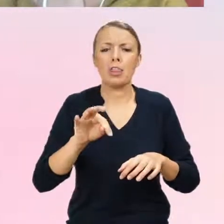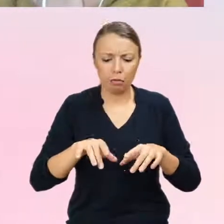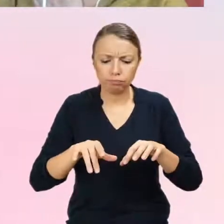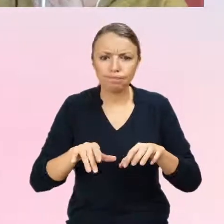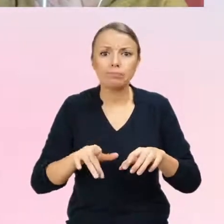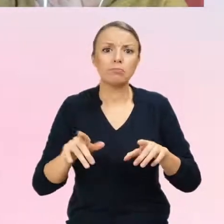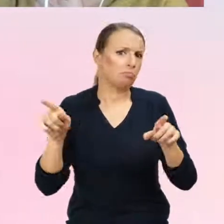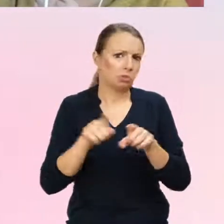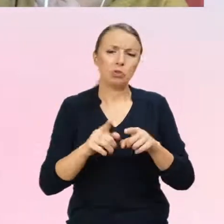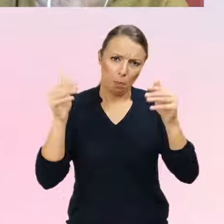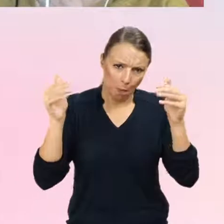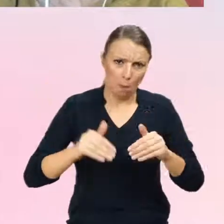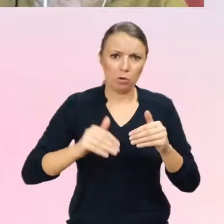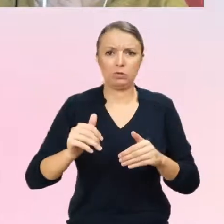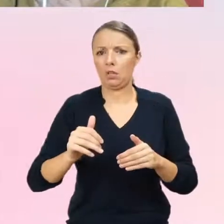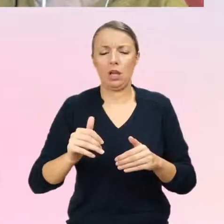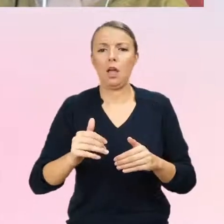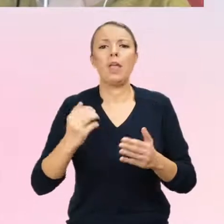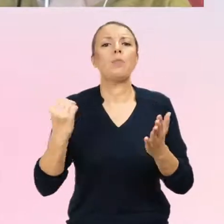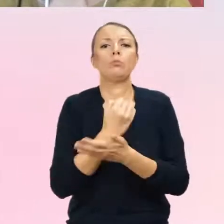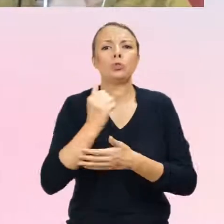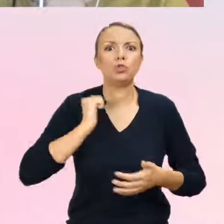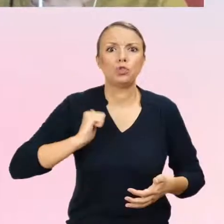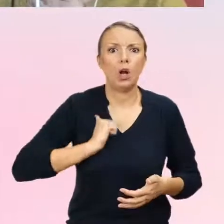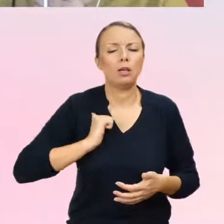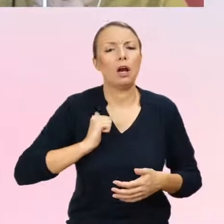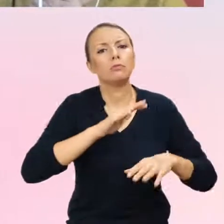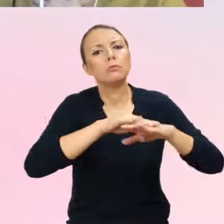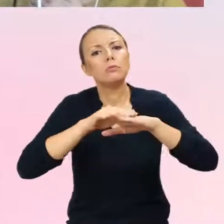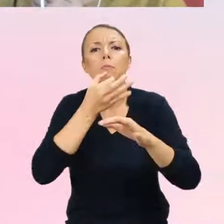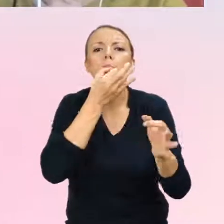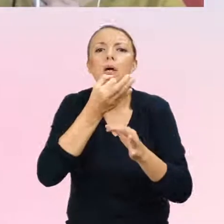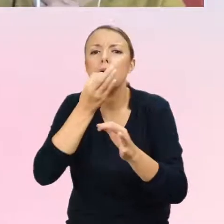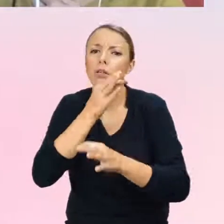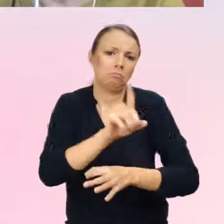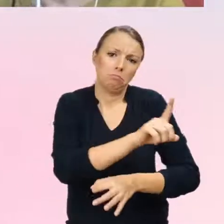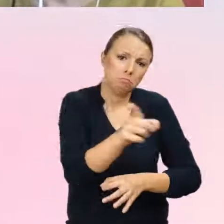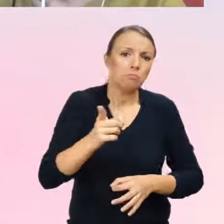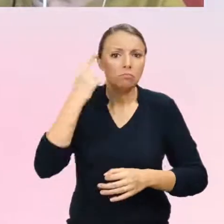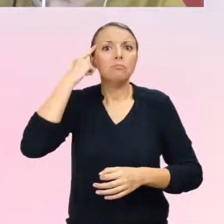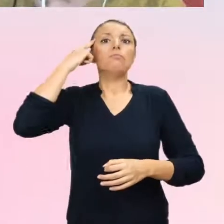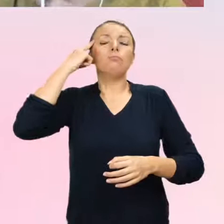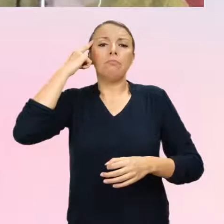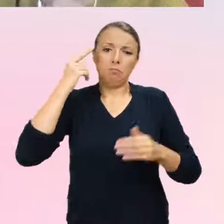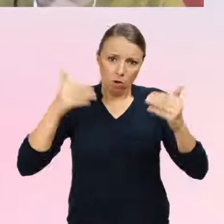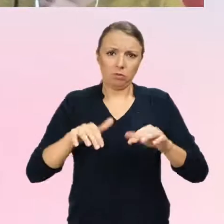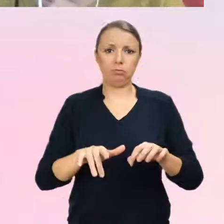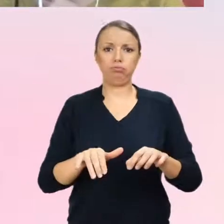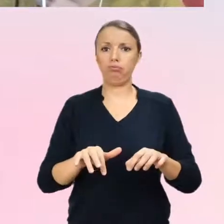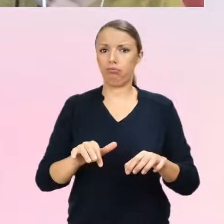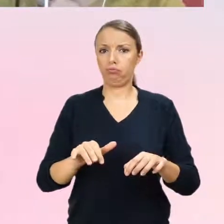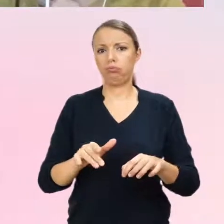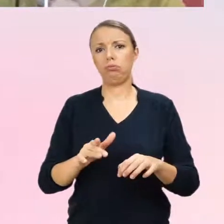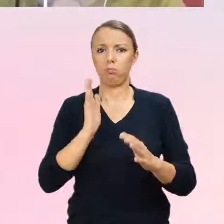bez czekania może na, nawet na zachętę, jeżeli coś się komuś urodzi, żeby nie wypadło z głowy, to na